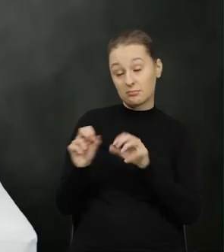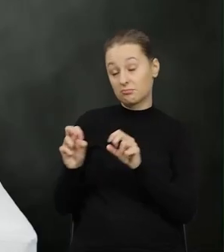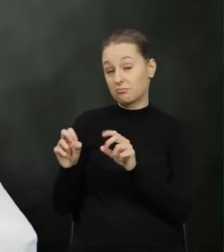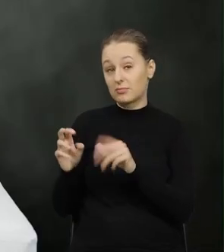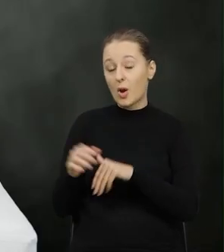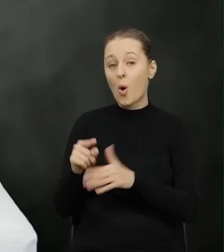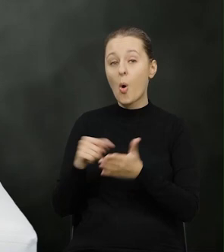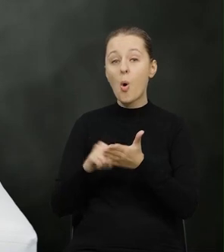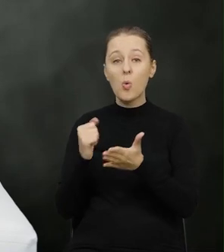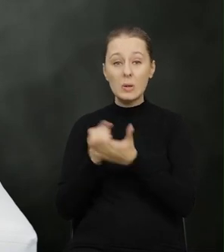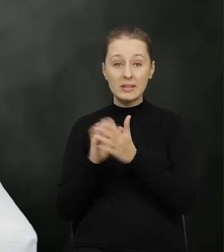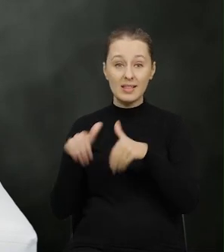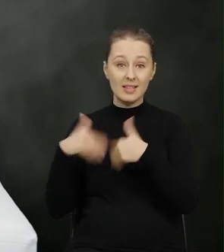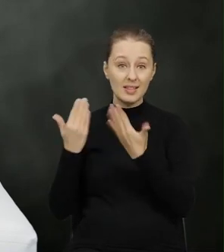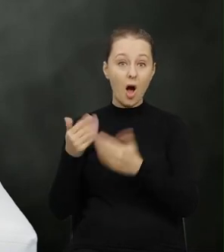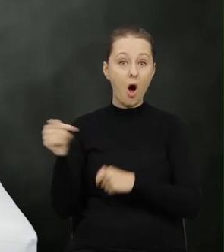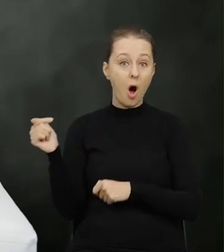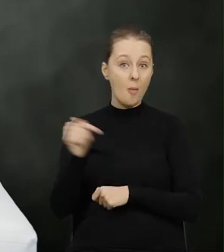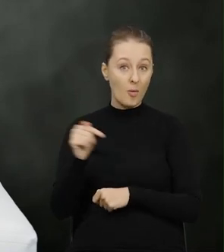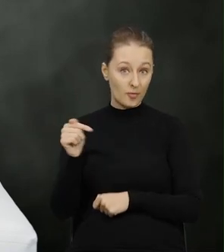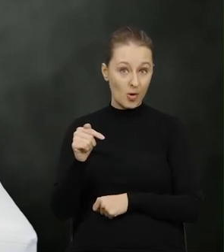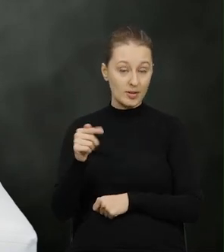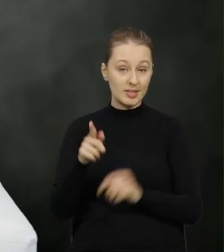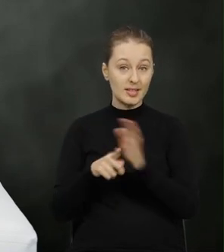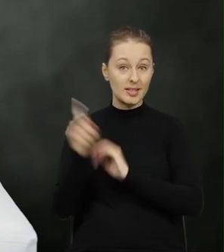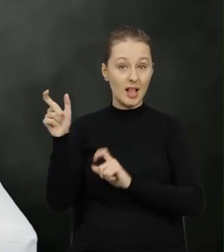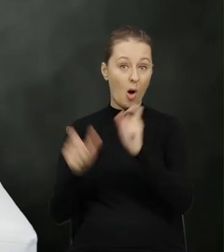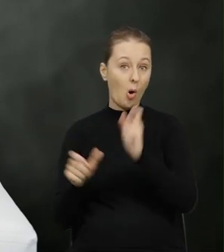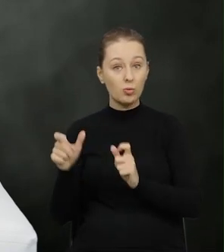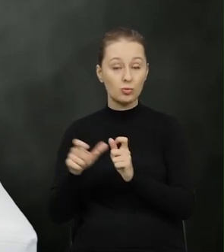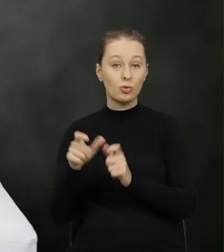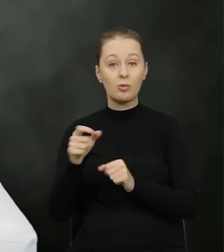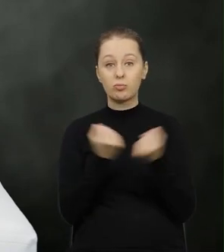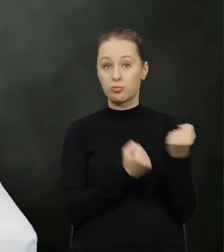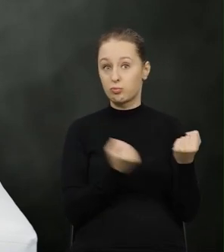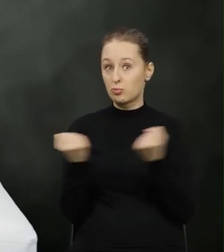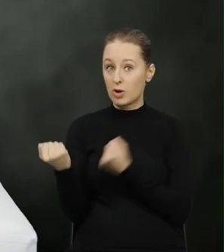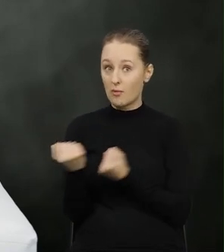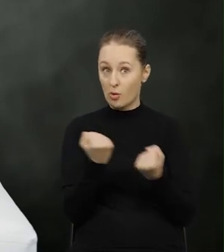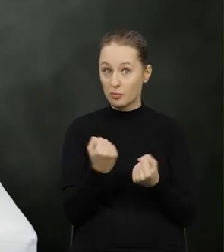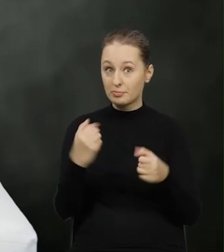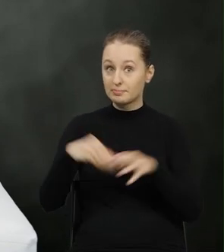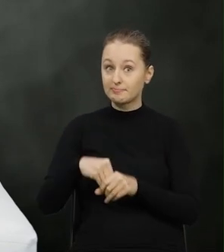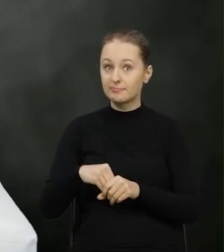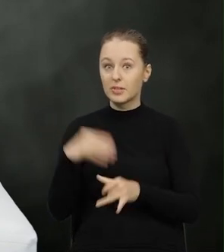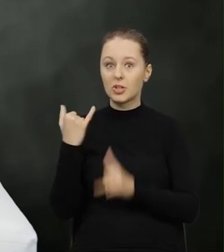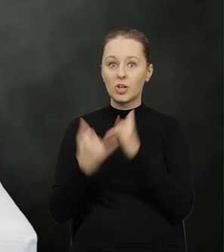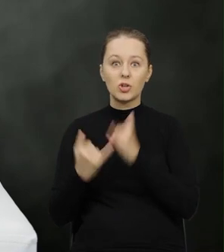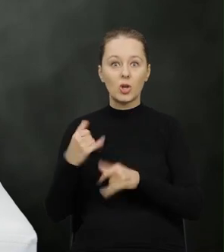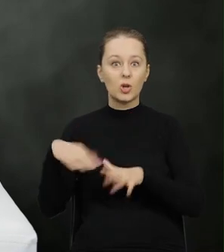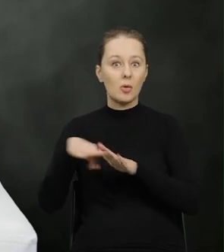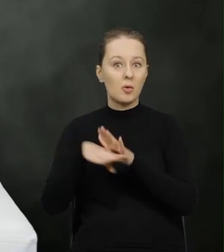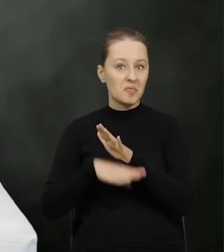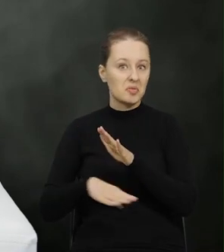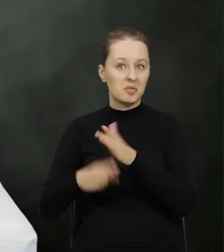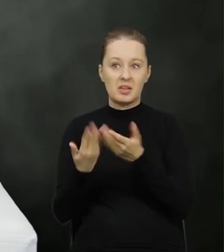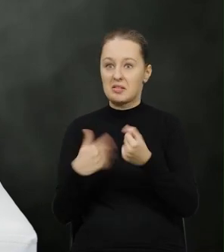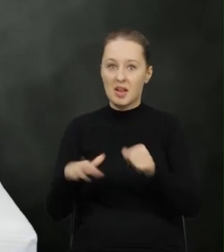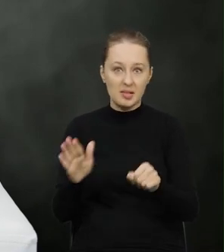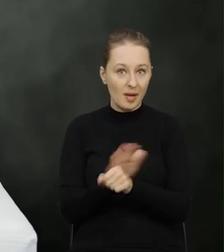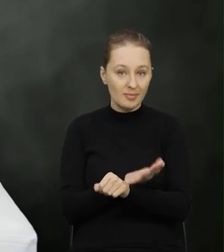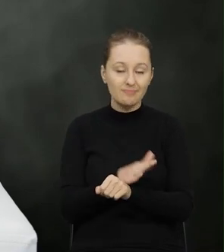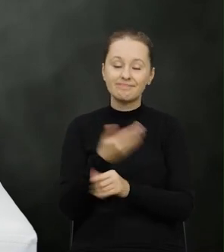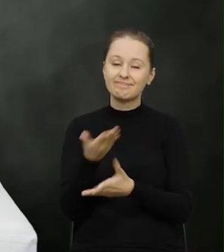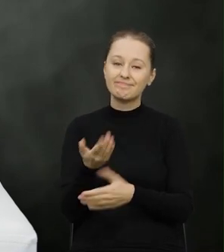oczywiście. Ustawodawca nałożył pewne obowiązki na podmioty uczestniczące w przewozie no i z racji niedopełnienia tych obowiązków przewidział